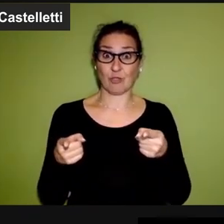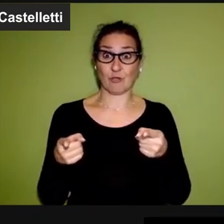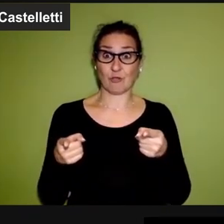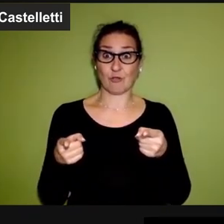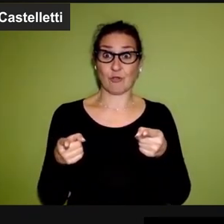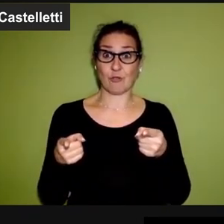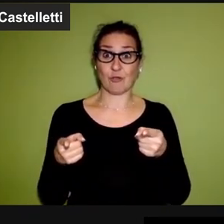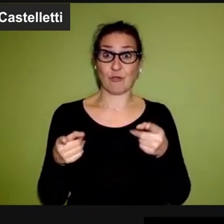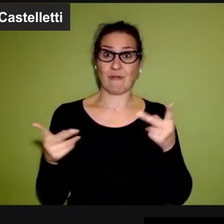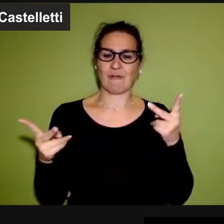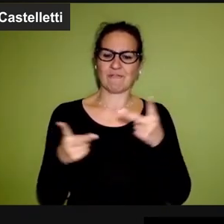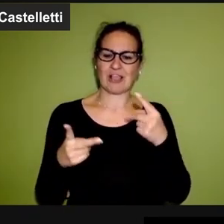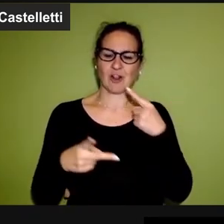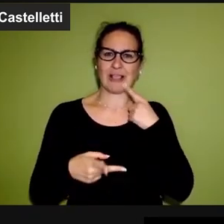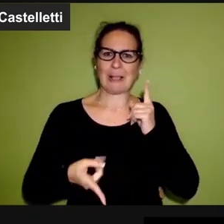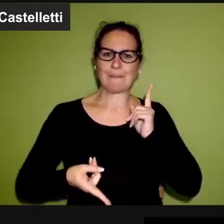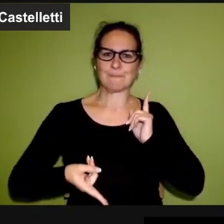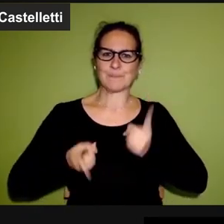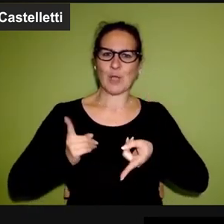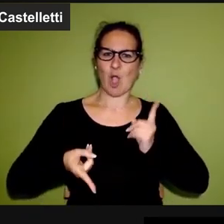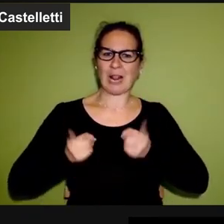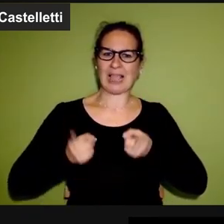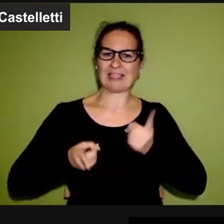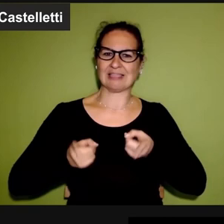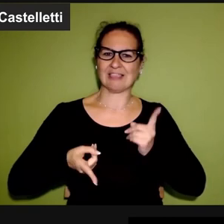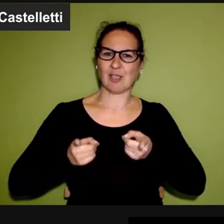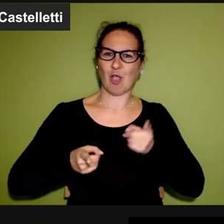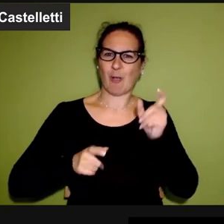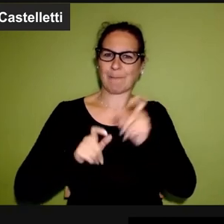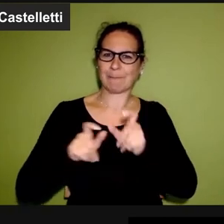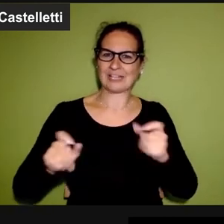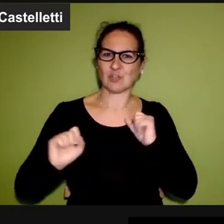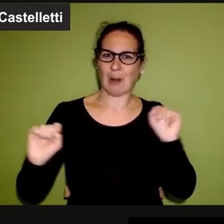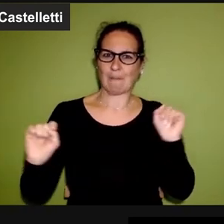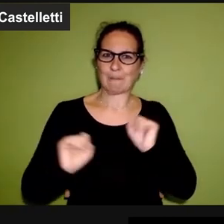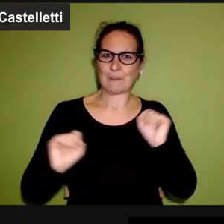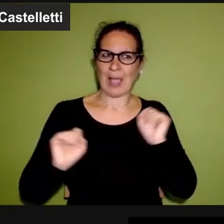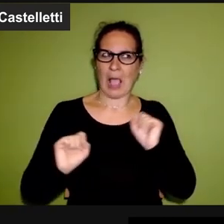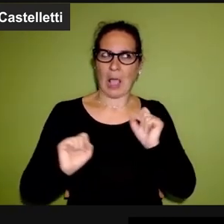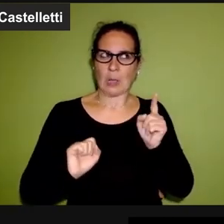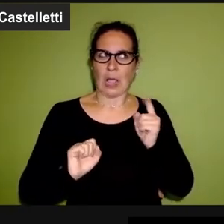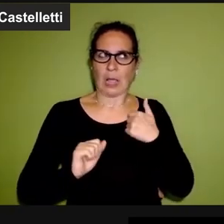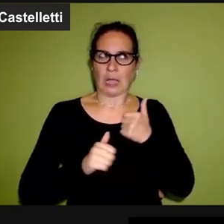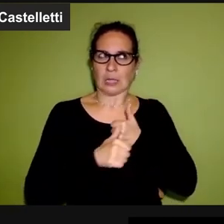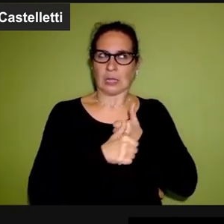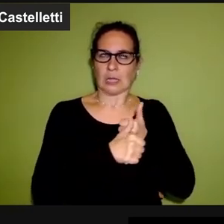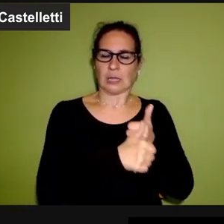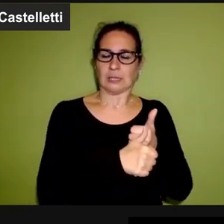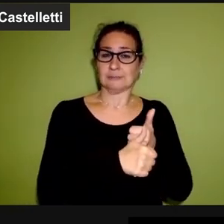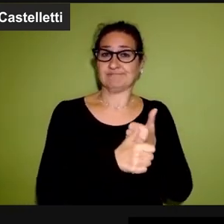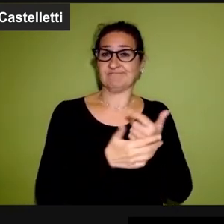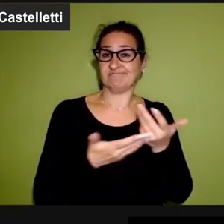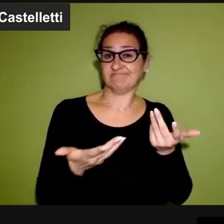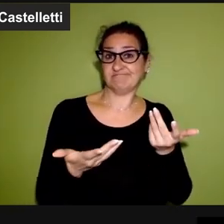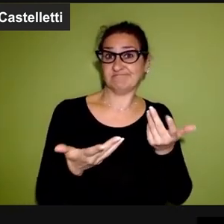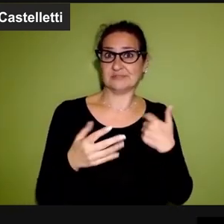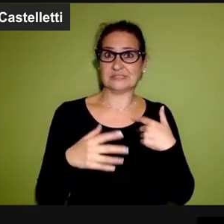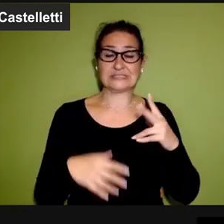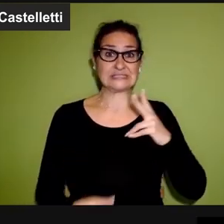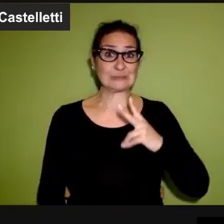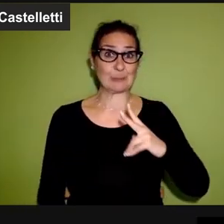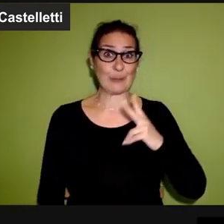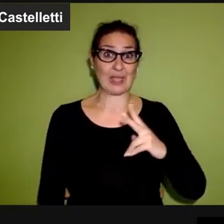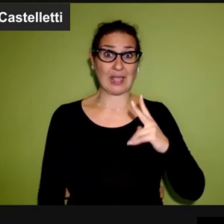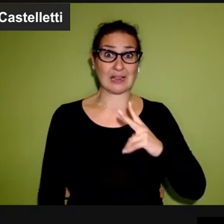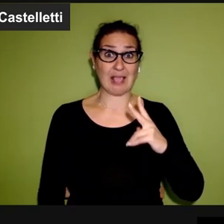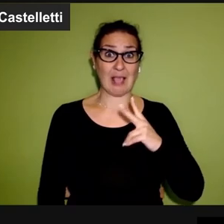la viltà di troppi politici che hanno paura di non seguire quello che vuole la Chiesa.